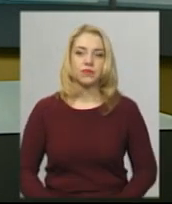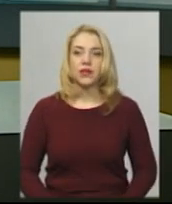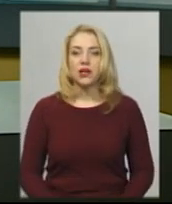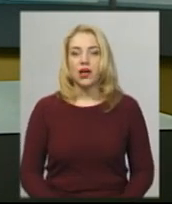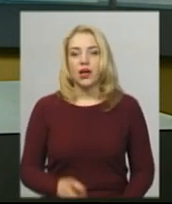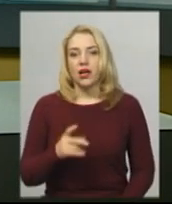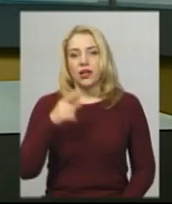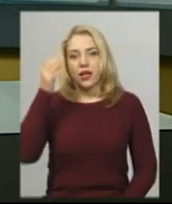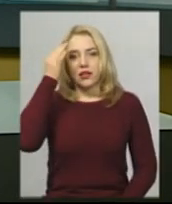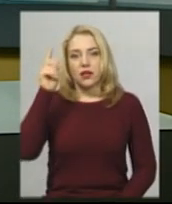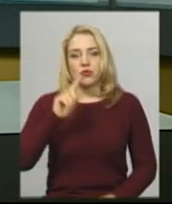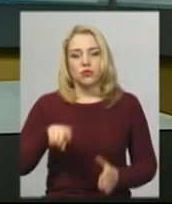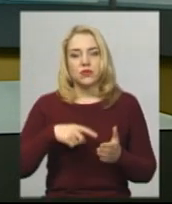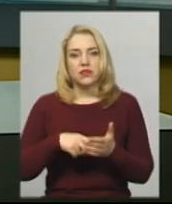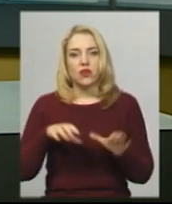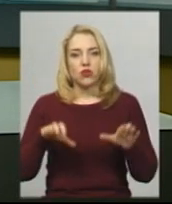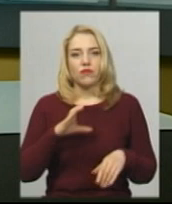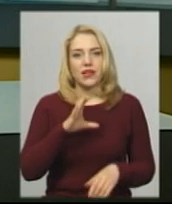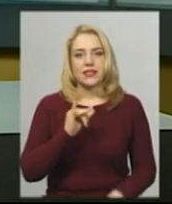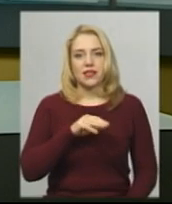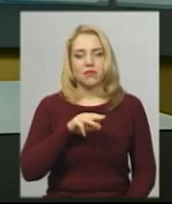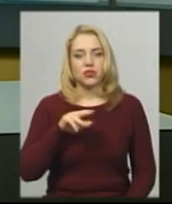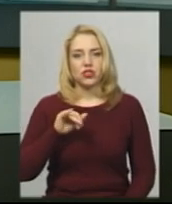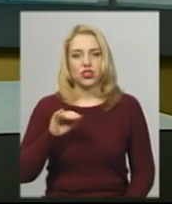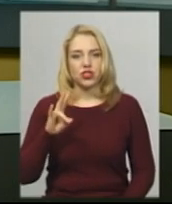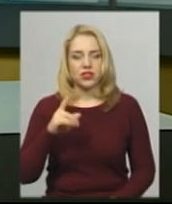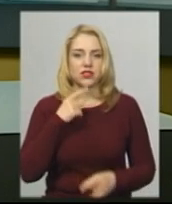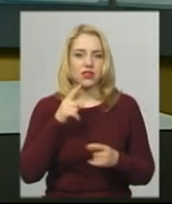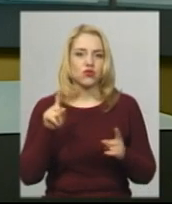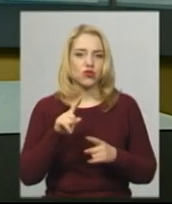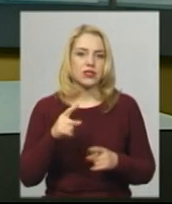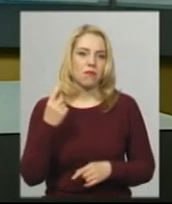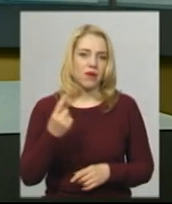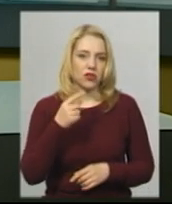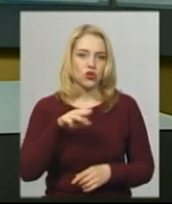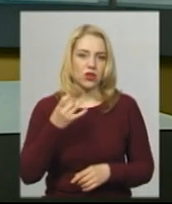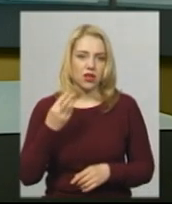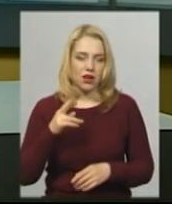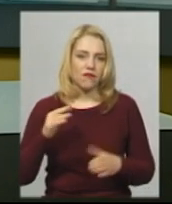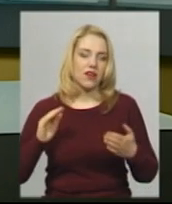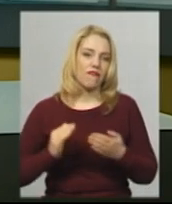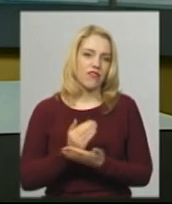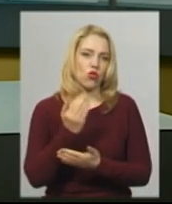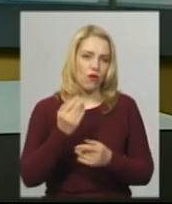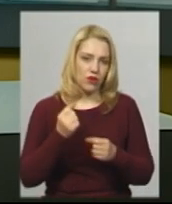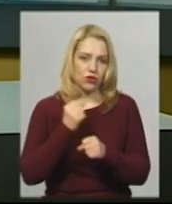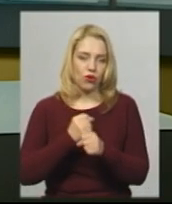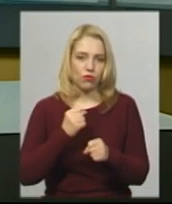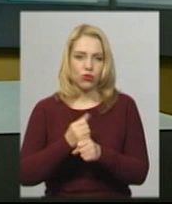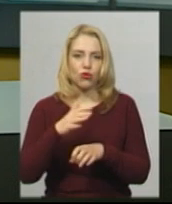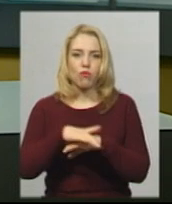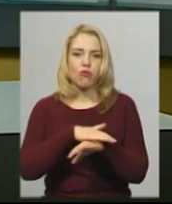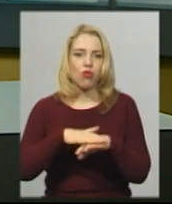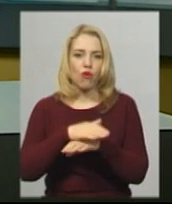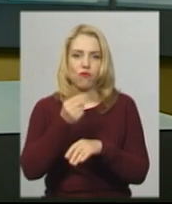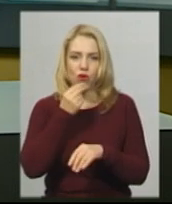голова Олександр Семчишин сказав, що з 1 травня в обласному центрі відновлюють роботу продовольчі ринки та кавові кіоски.